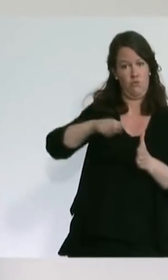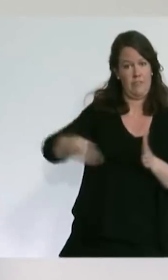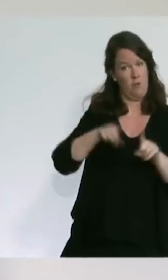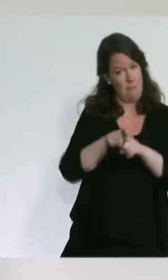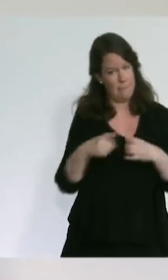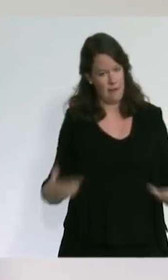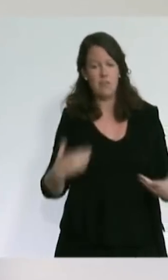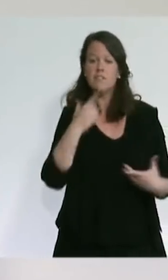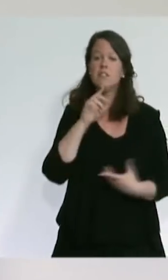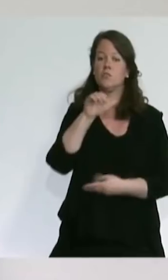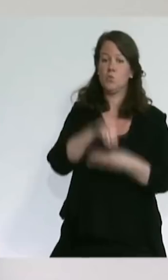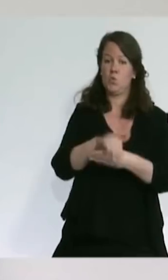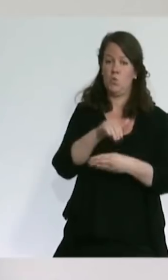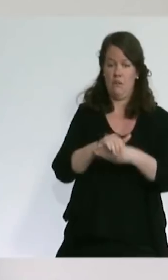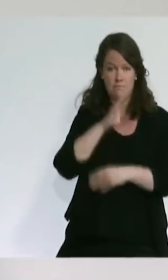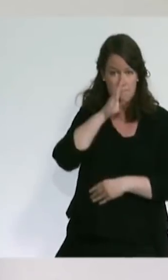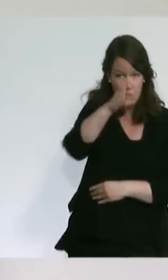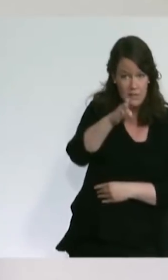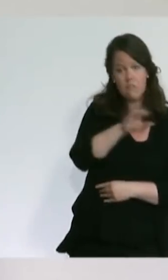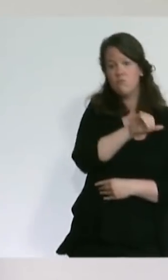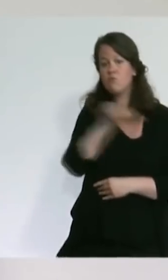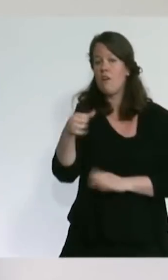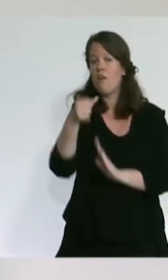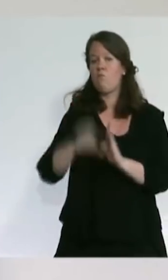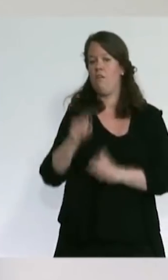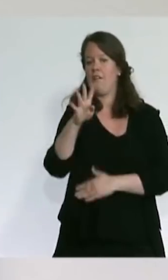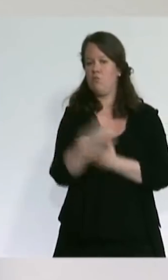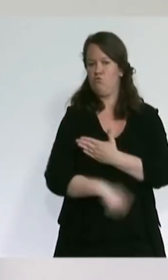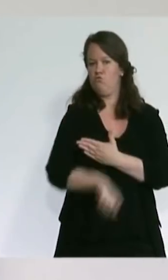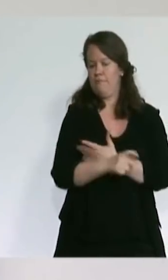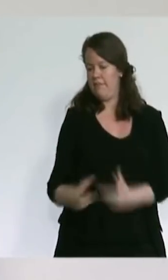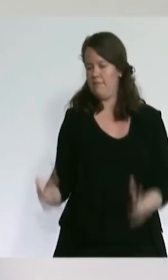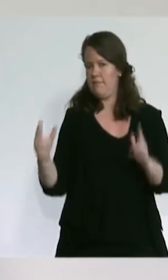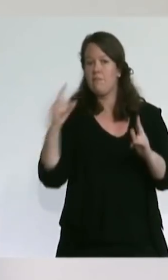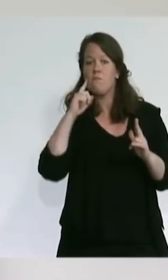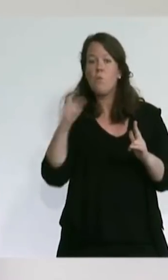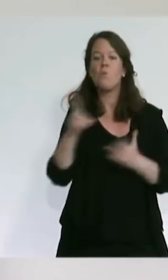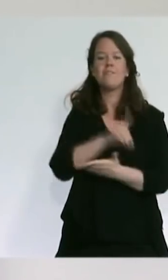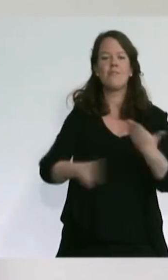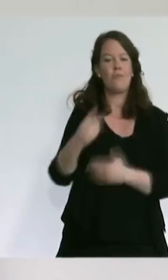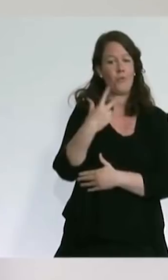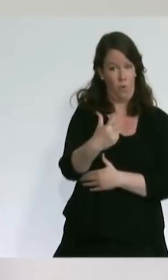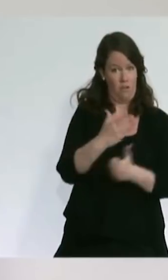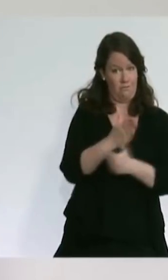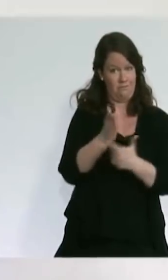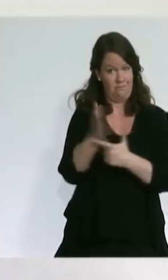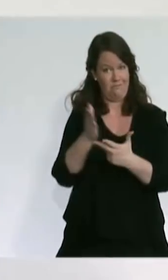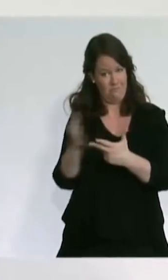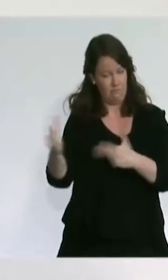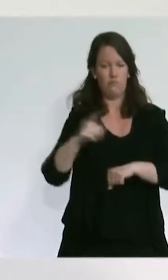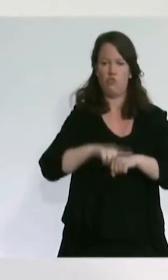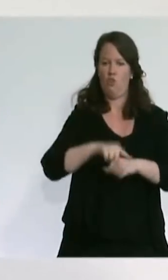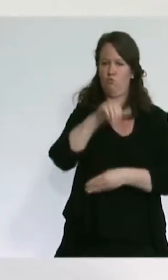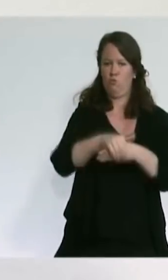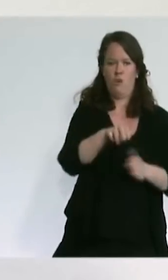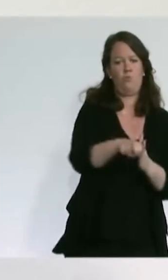minuit et pour quatre semaines donc dans ces trois départements, le couvre-feu continue de s'appliquer de 19h à 6h. Les